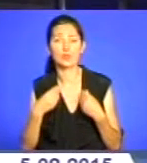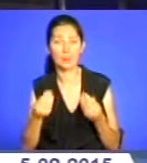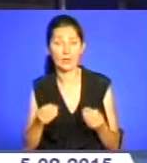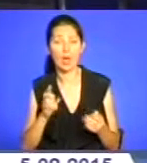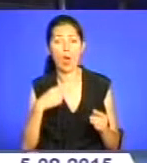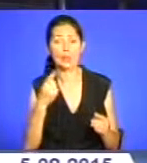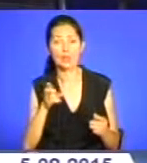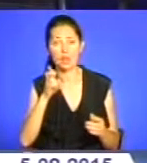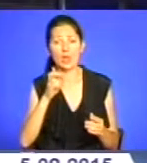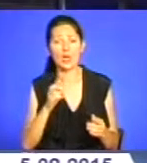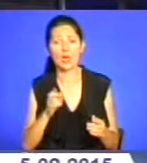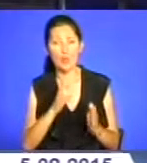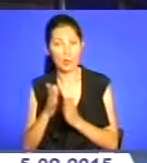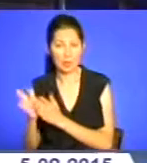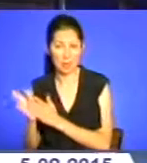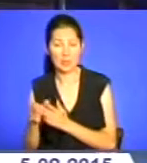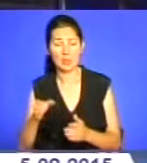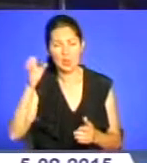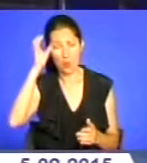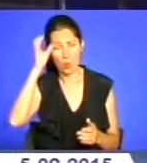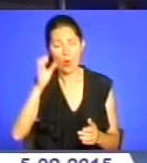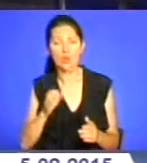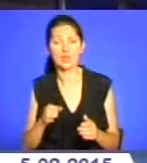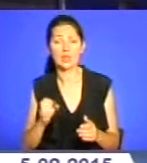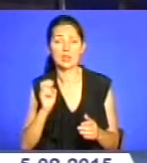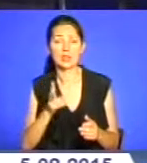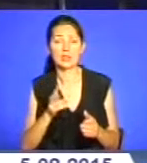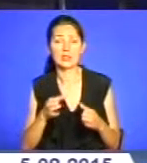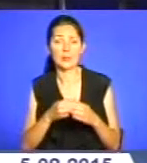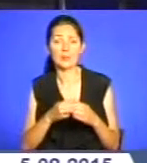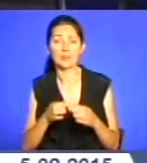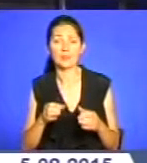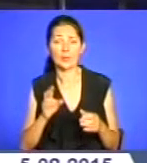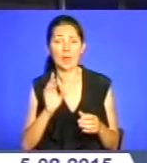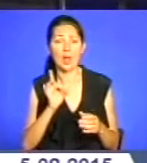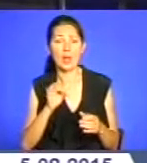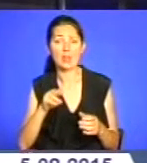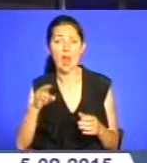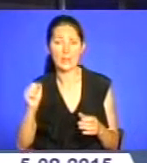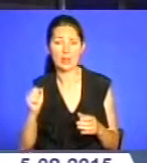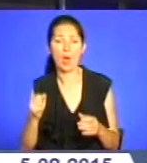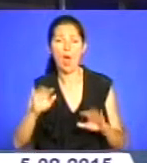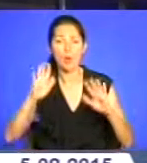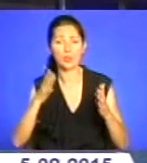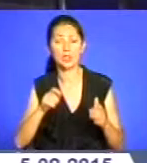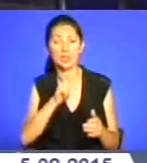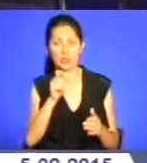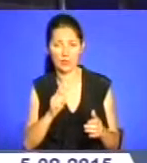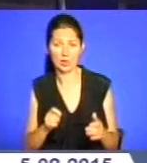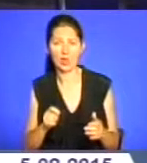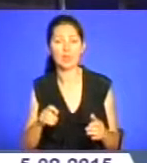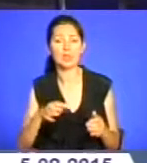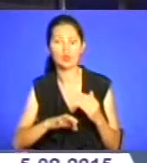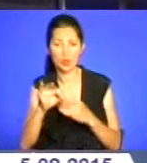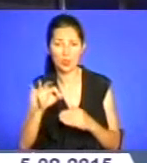журналістів України Неоніла Крем'янчанка. Події на Майдані та війна на Сході – основні теми, які зачепили ніжні струни